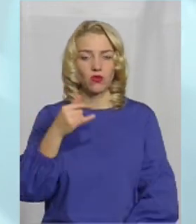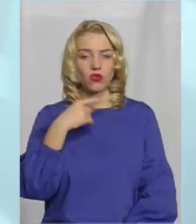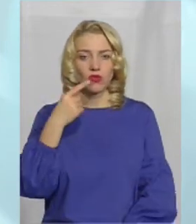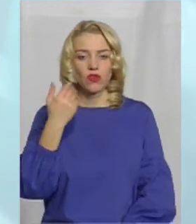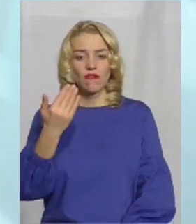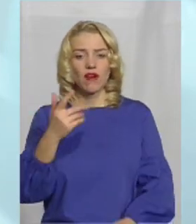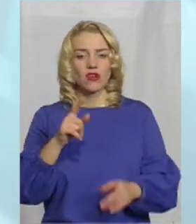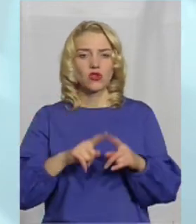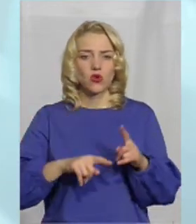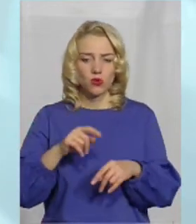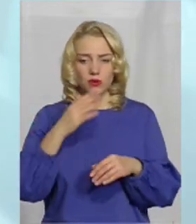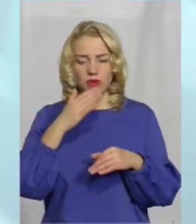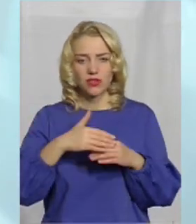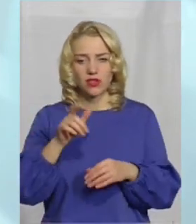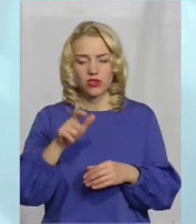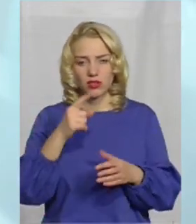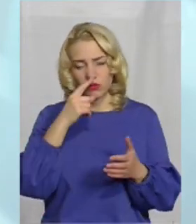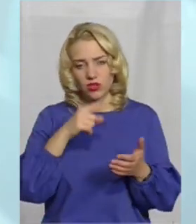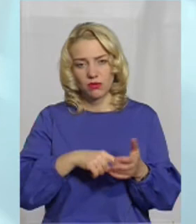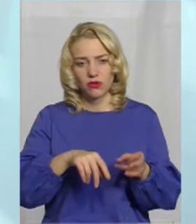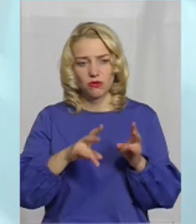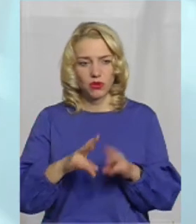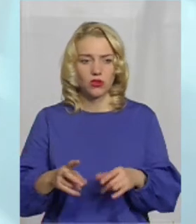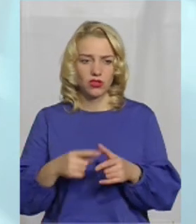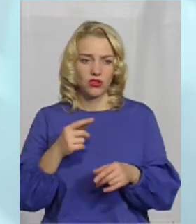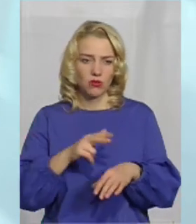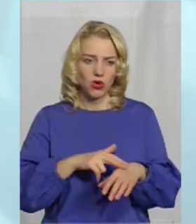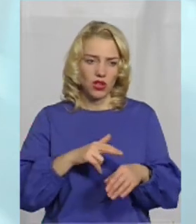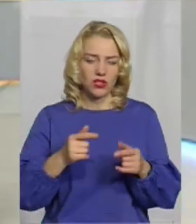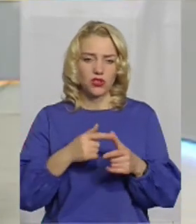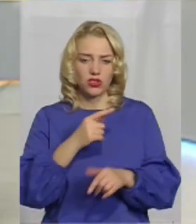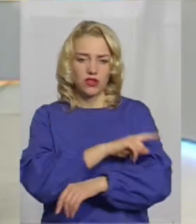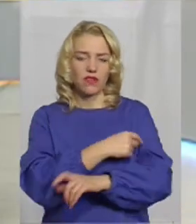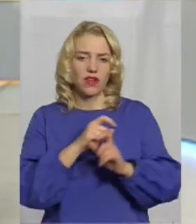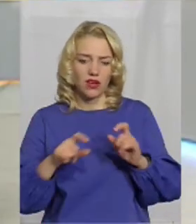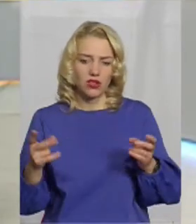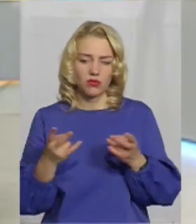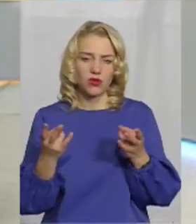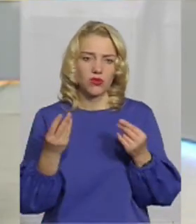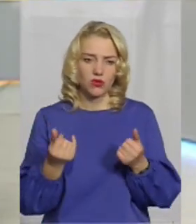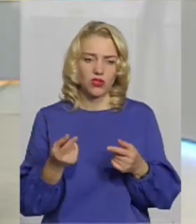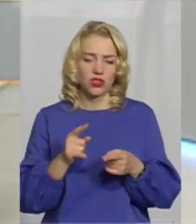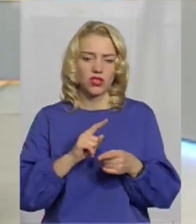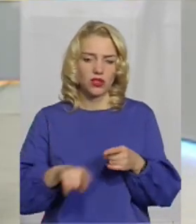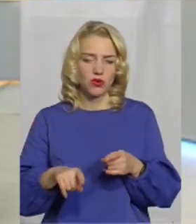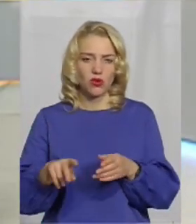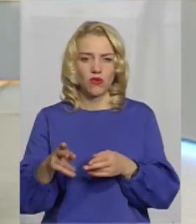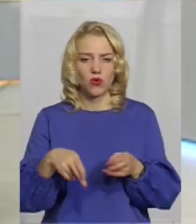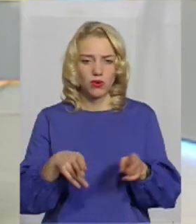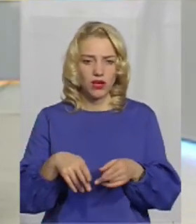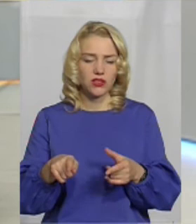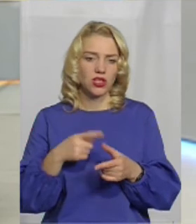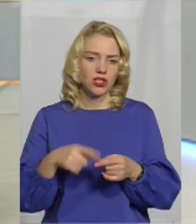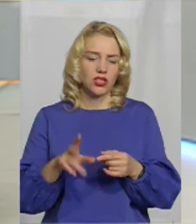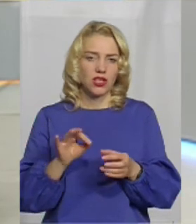якає, що ваш родич, близька людина потрапив у біду, там чи до поліції, чи потрапив в лікарню, потрібні кошти або на термінову операцію, або